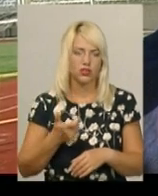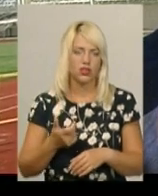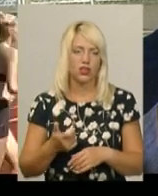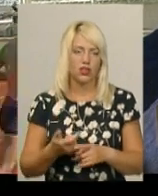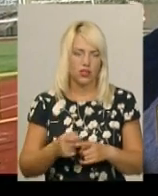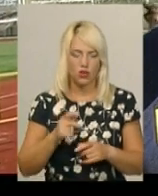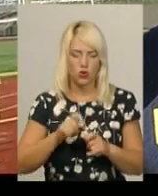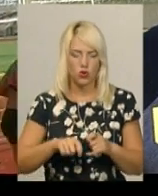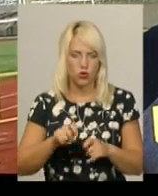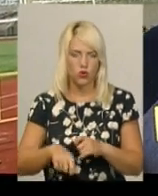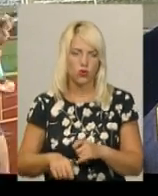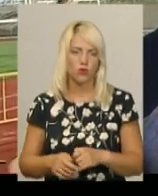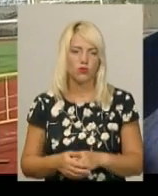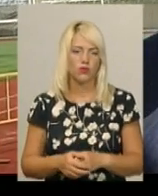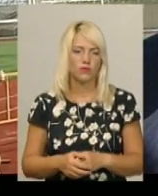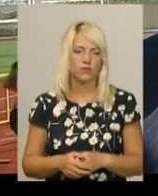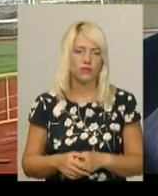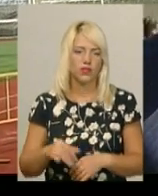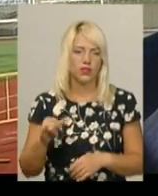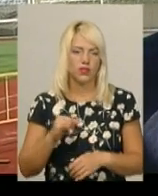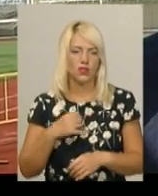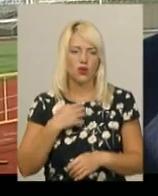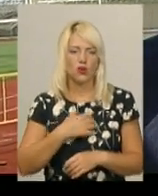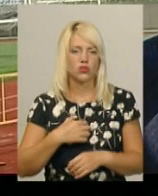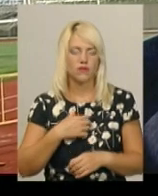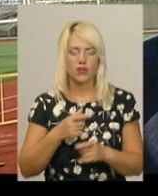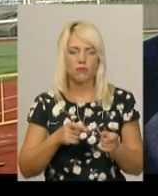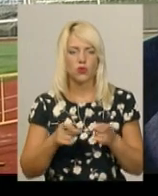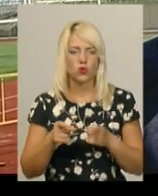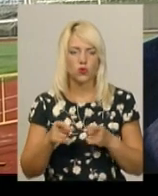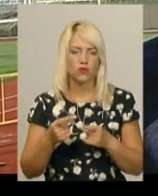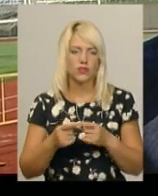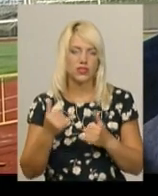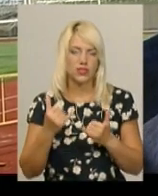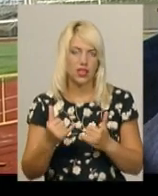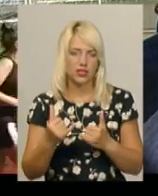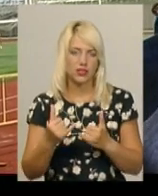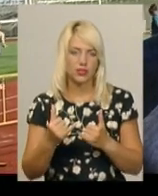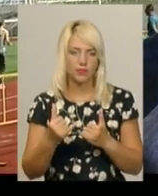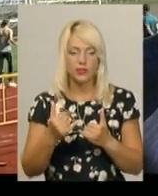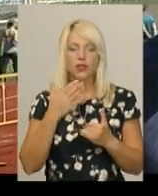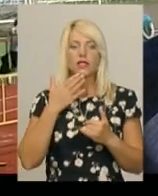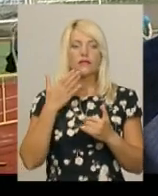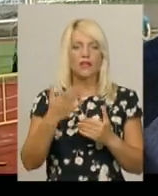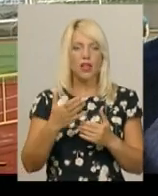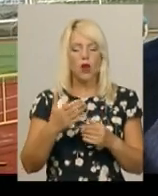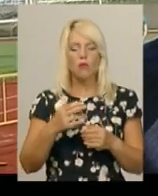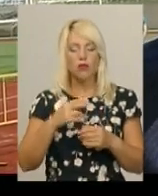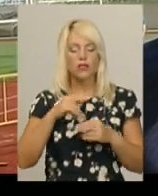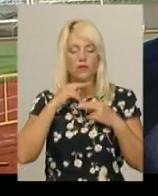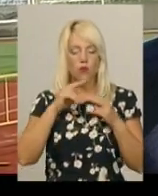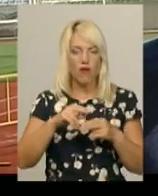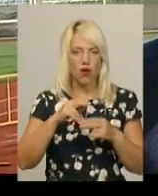так, контролюємо. І основне в підготовці зараз звертаємо увагу на техніку